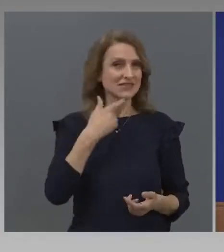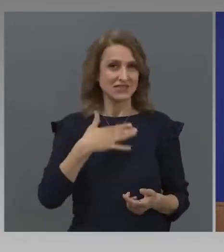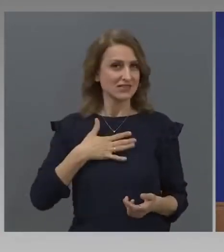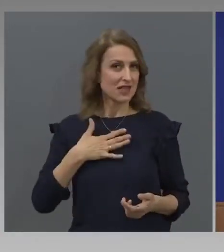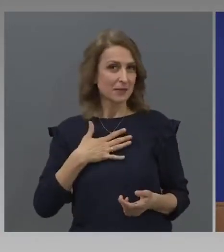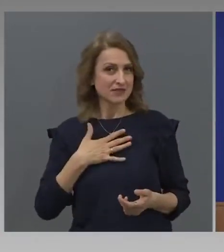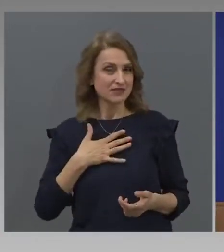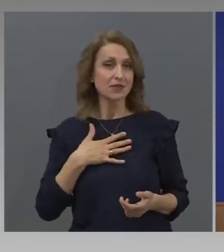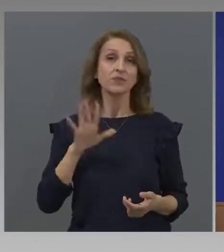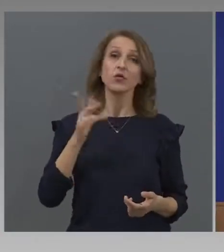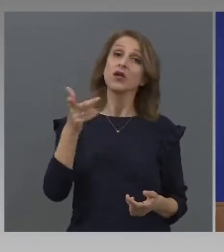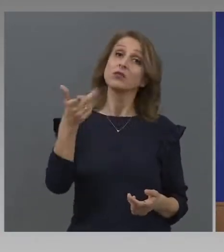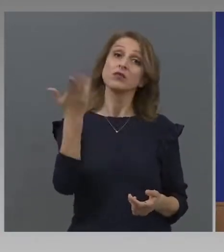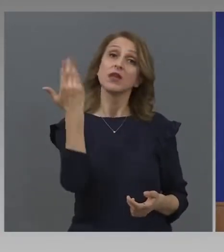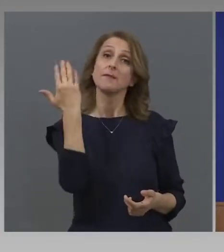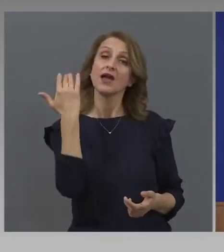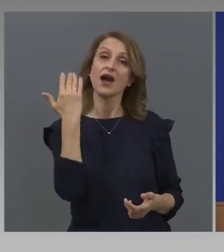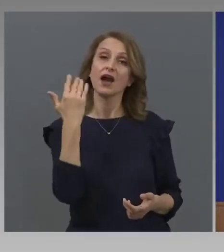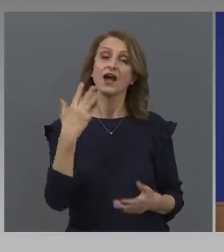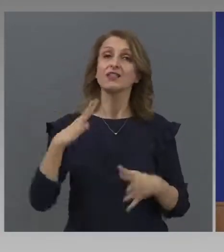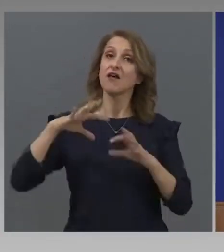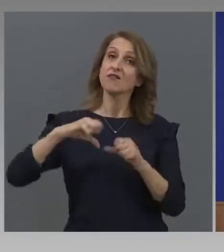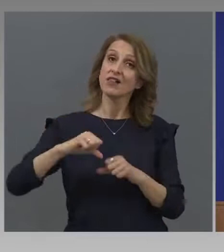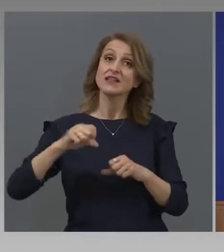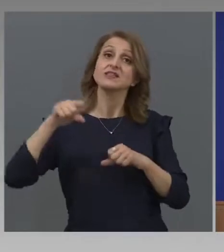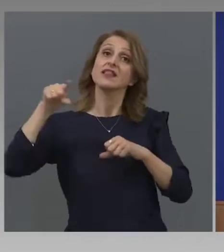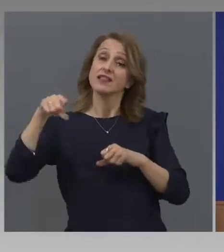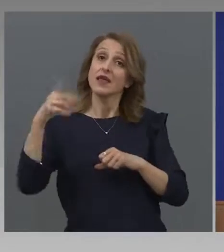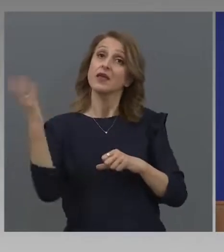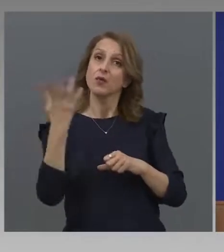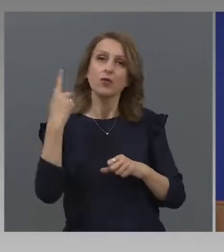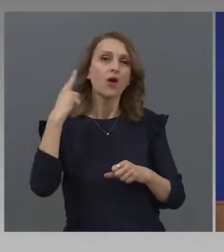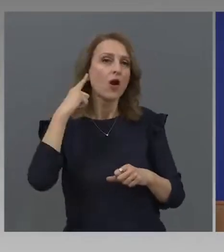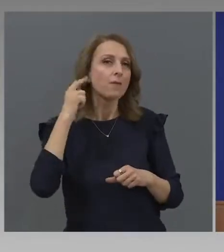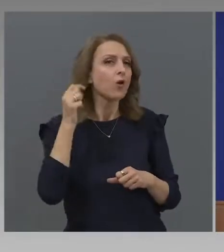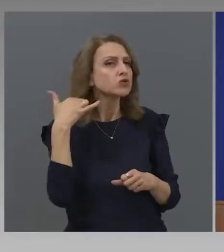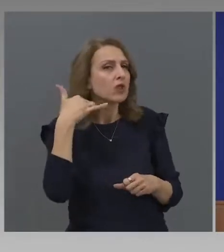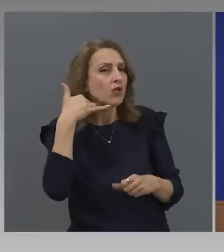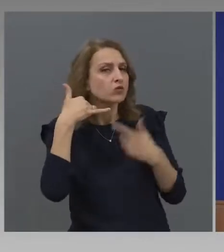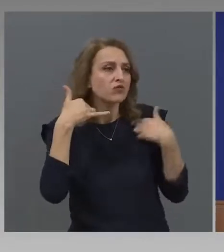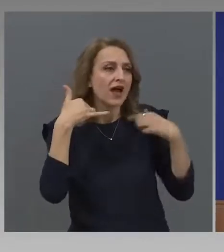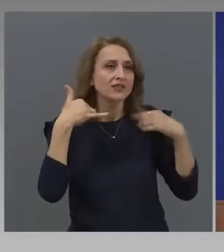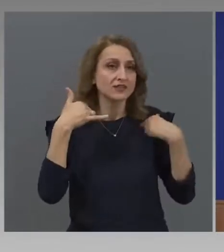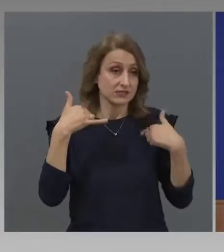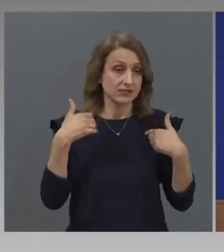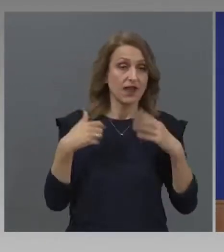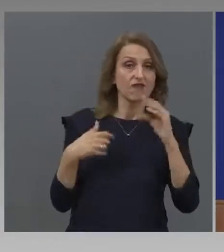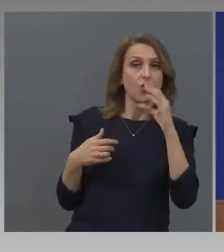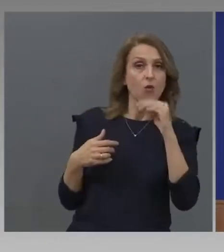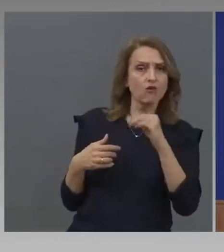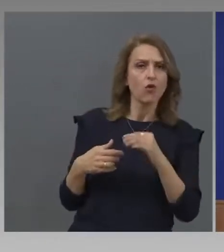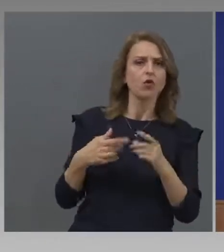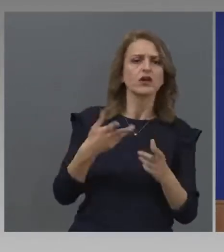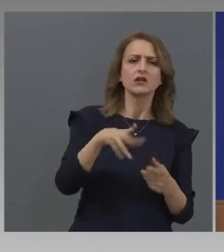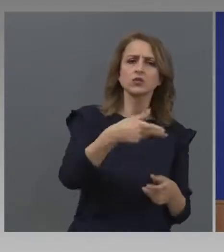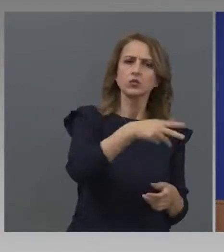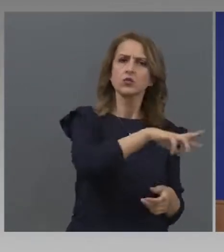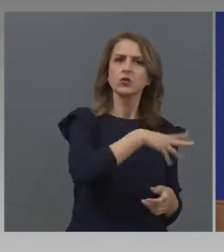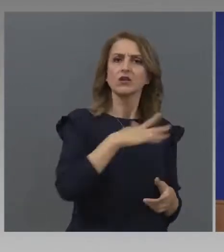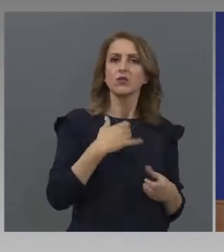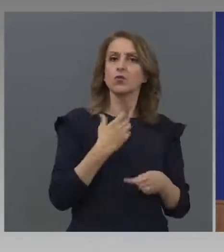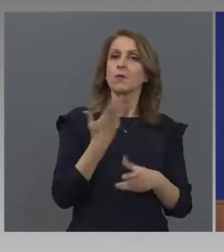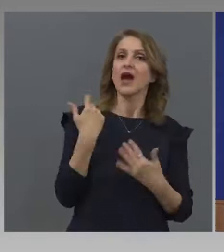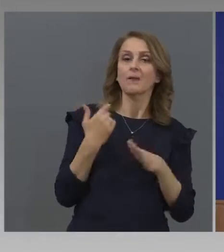защото когато бяха на власт подслушваха и мене, и моите заместници, и всички от опозицията, които бяха.